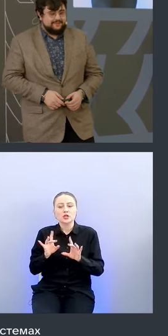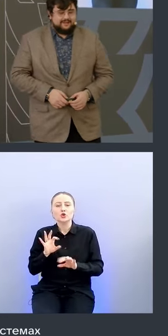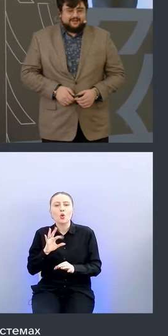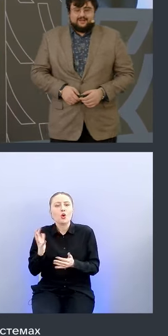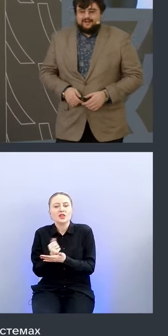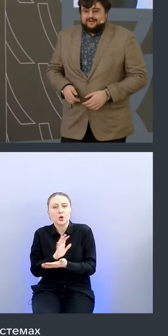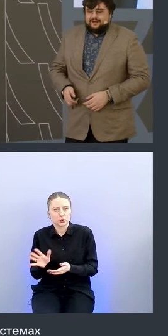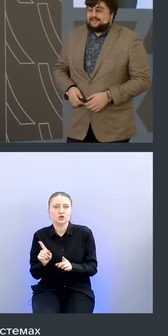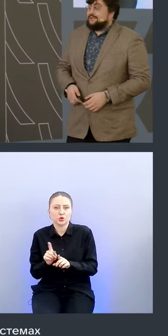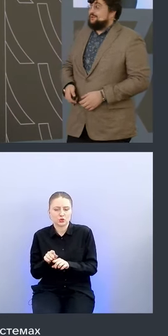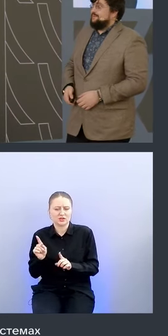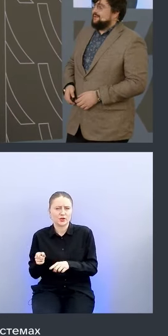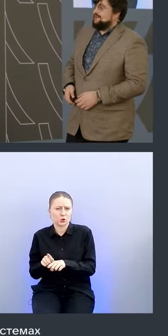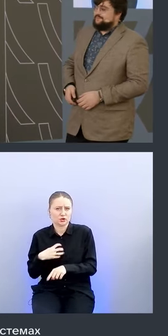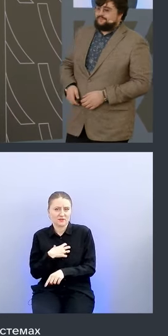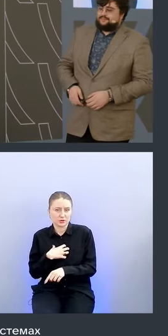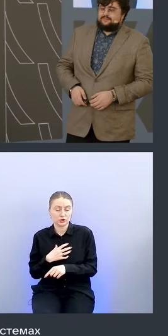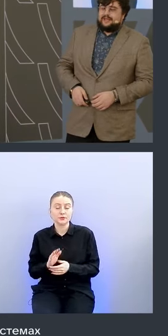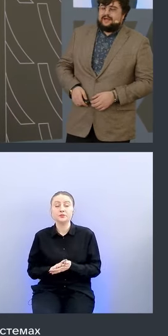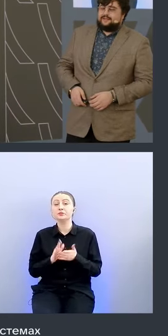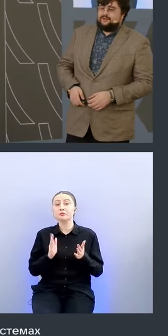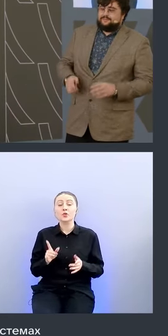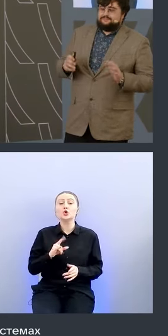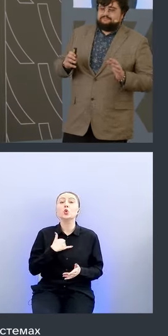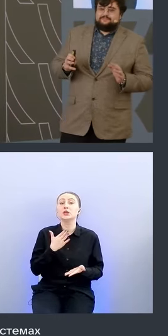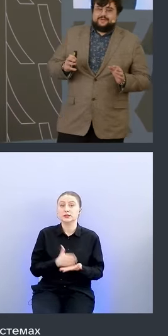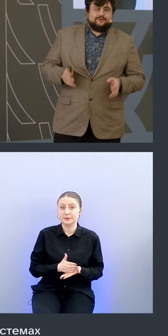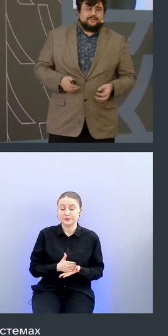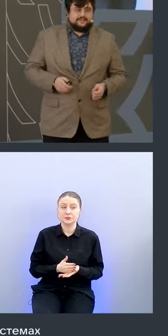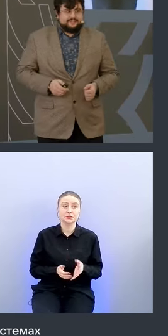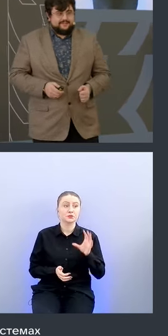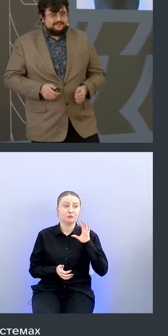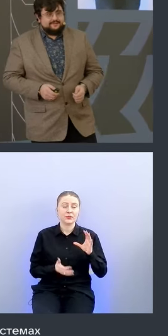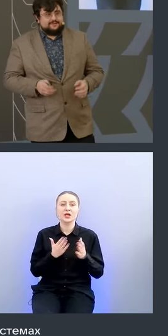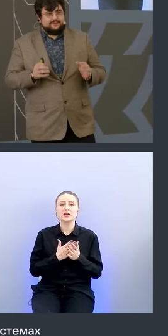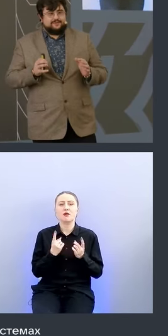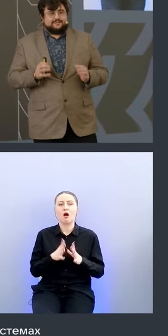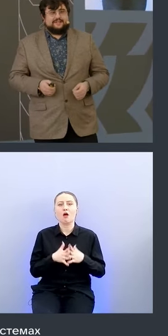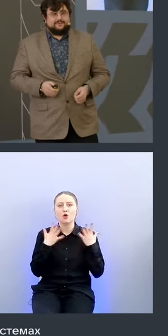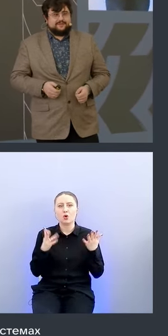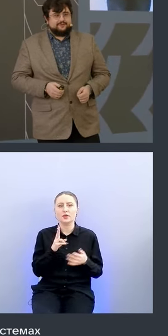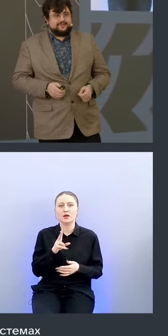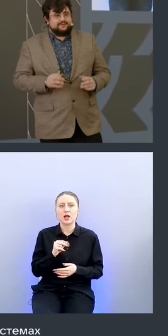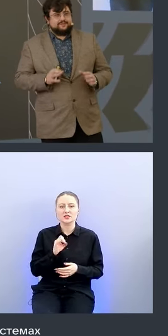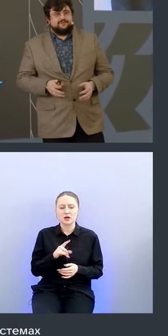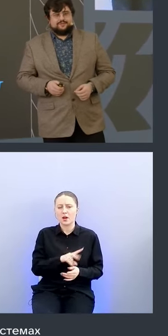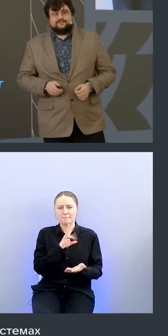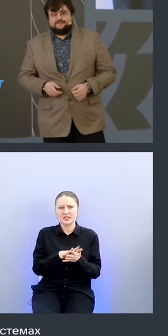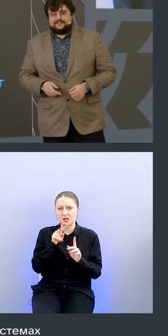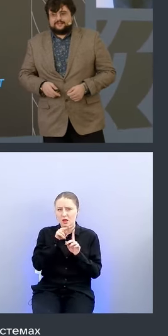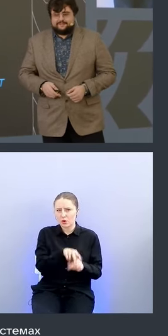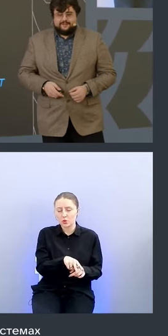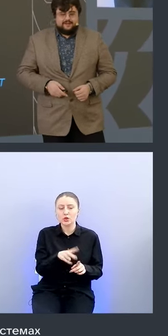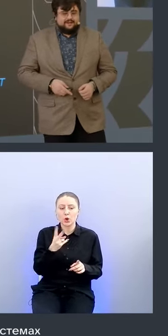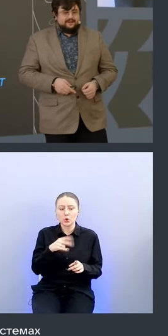важно и так что нам дано дано нам огромные кластера которые постоянно под нагрузкой на которые нужно